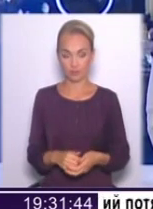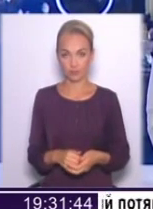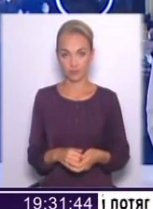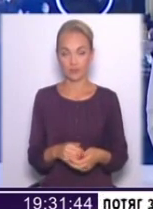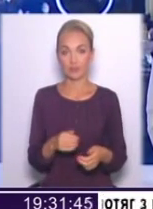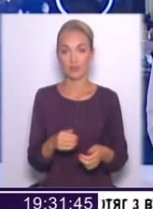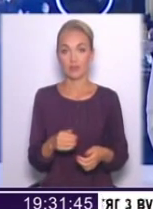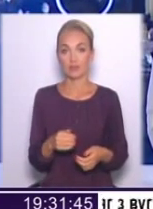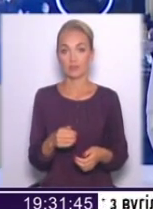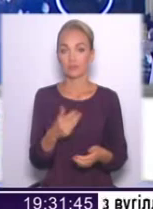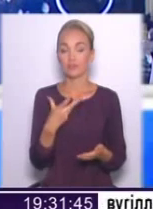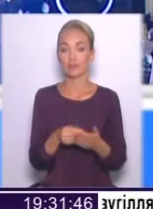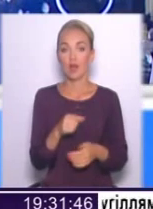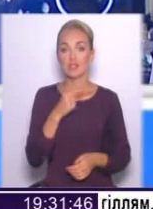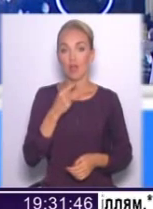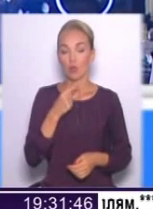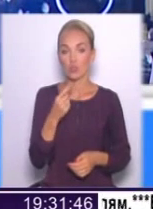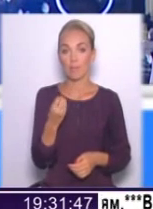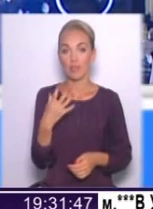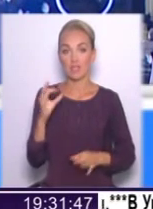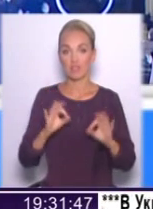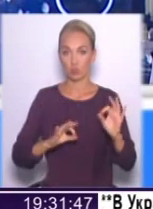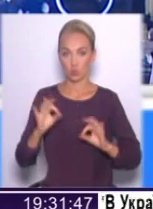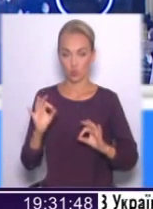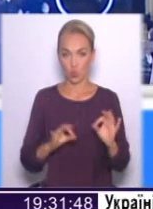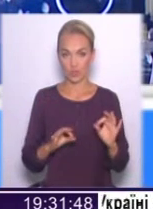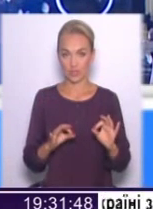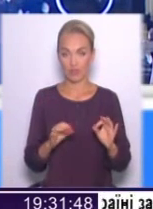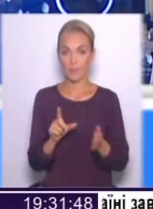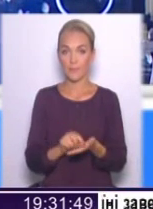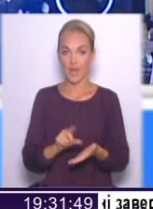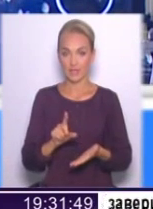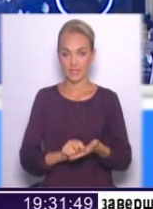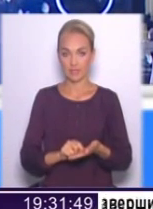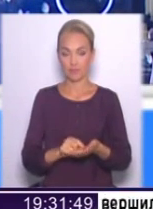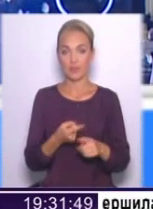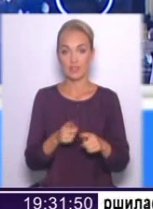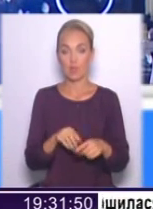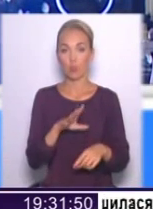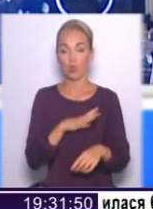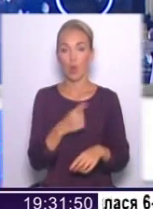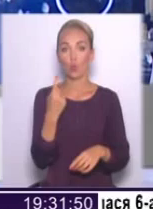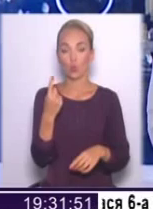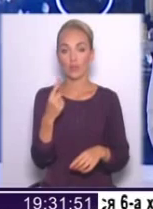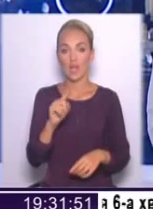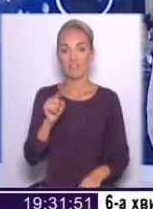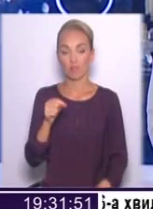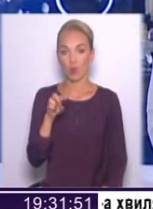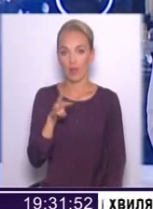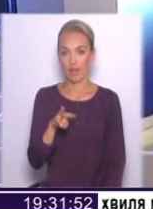Власне кажучи, 15% пенсій – це була одна з вимог МВФ. І